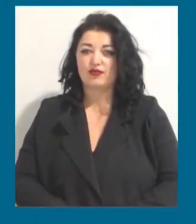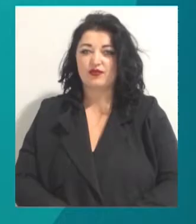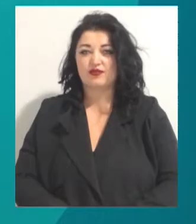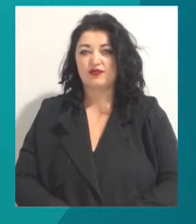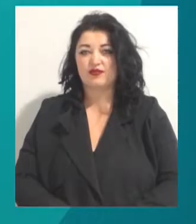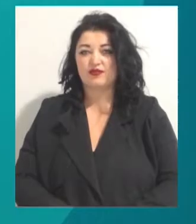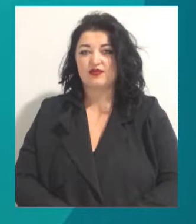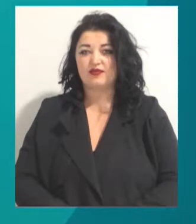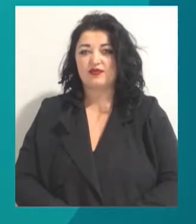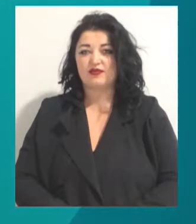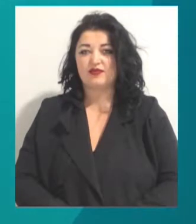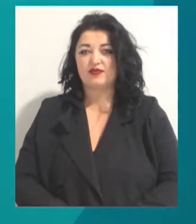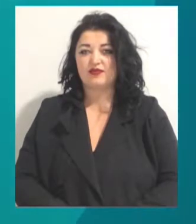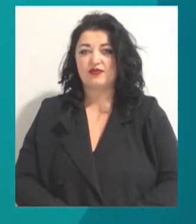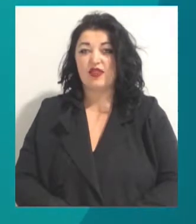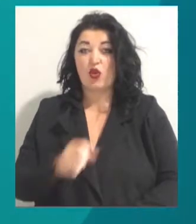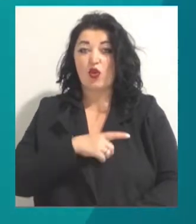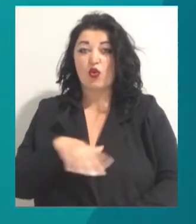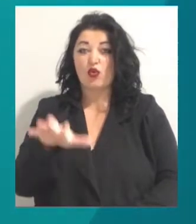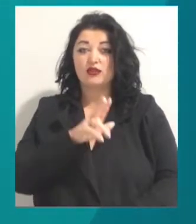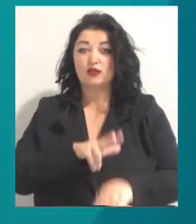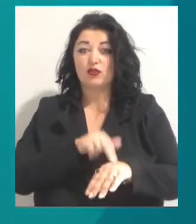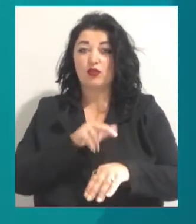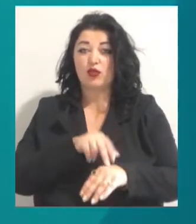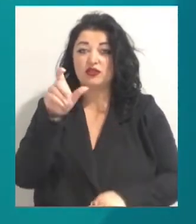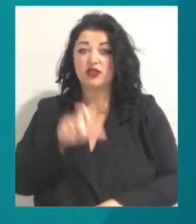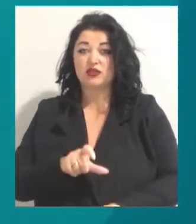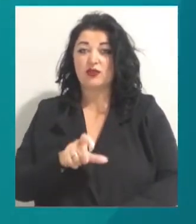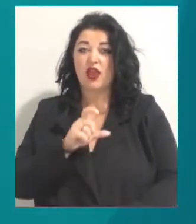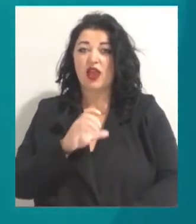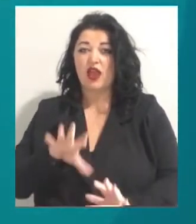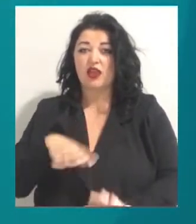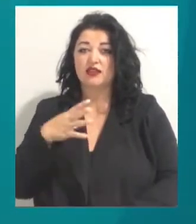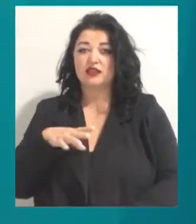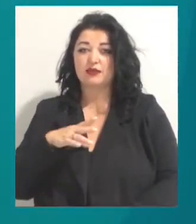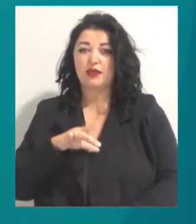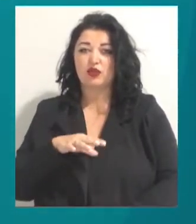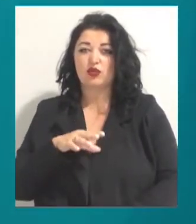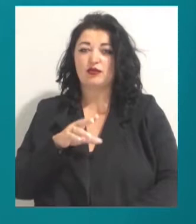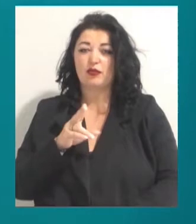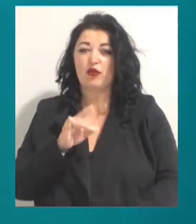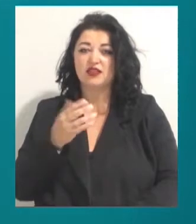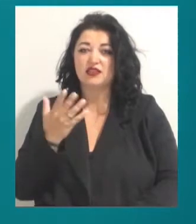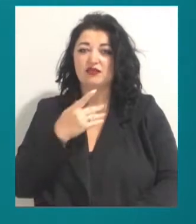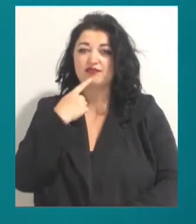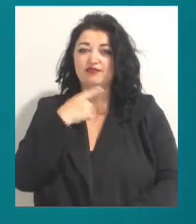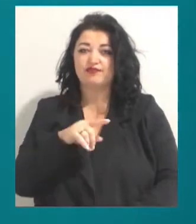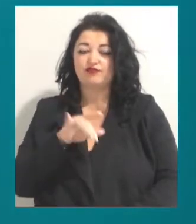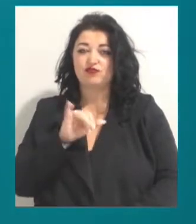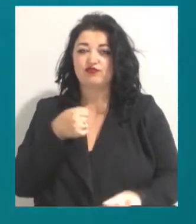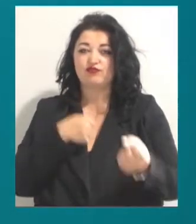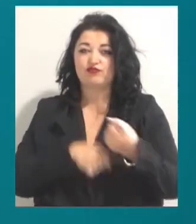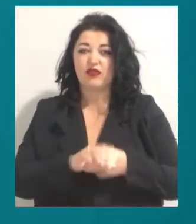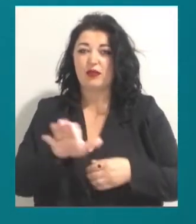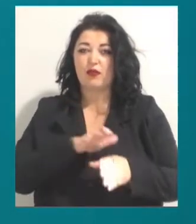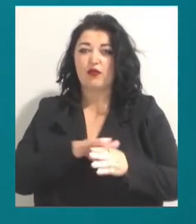Музика Одеському поліцейському ексінспектору ювенальної превенції, який підозрюється у зґвалтуванні неповнолітньої,